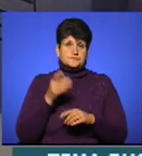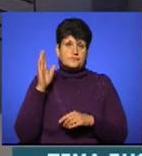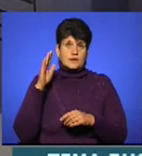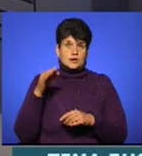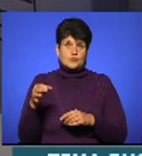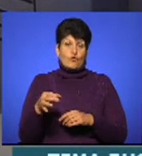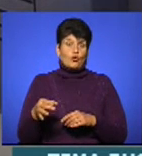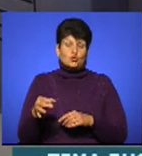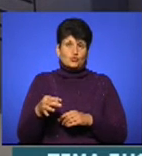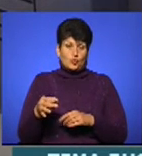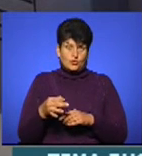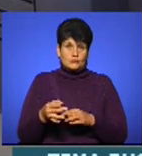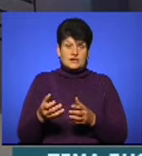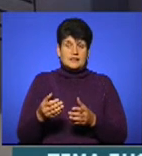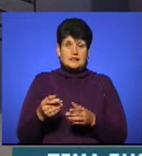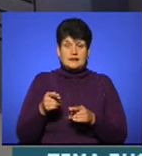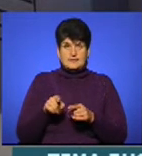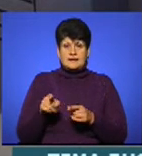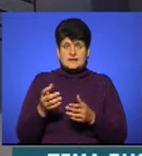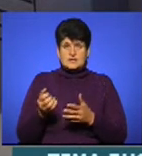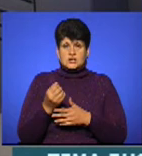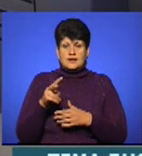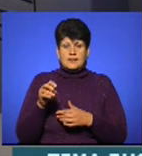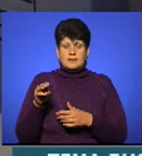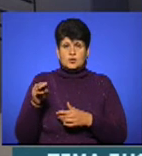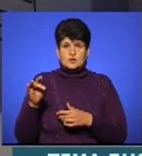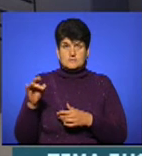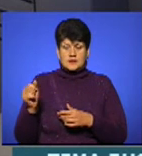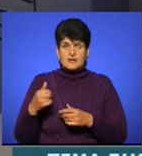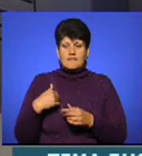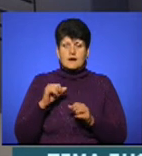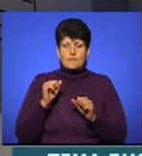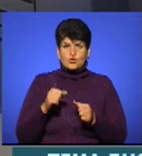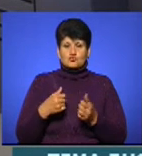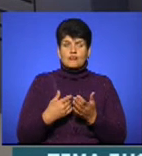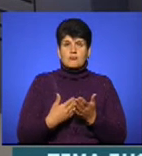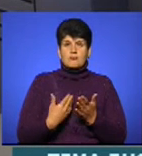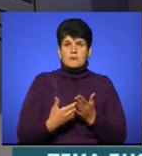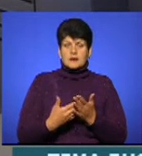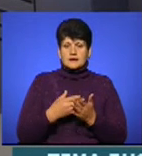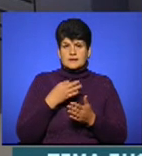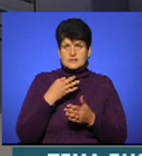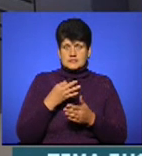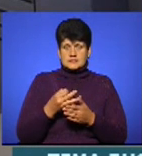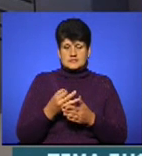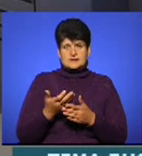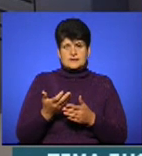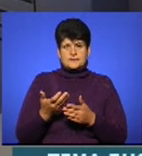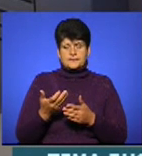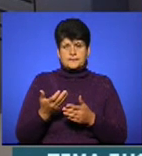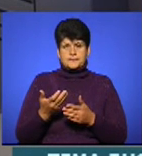де з води виділені лептоспіри, я вам можу привести приклади класичного підрозслідування,